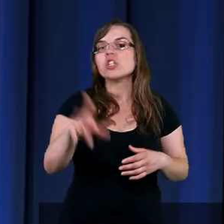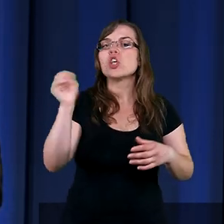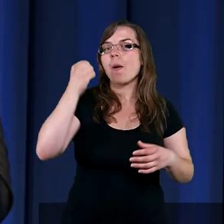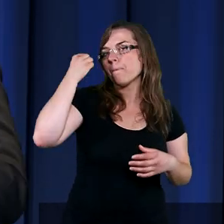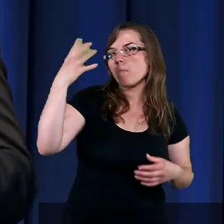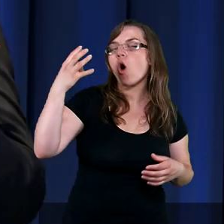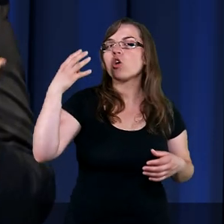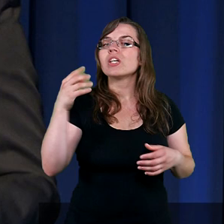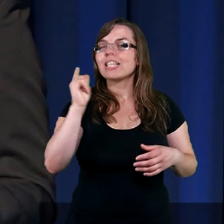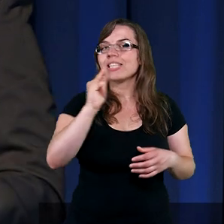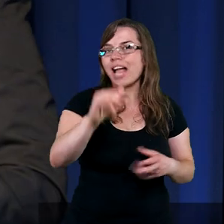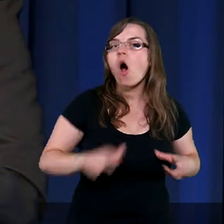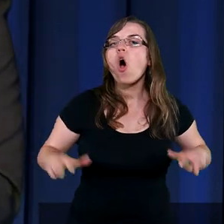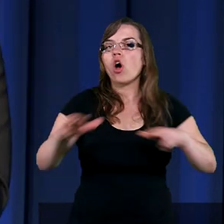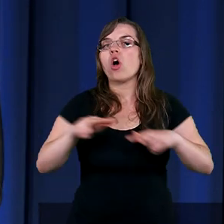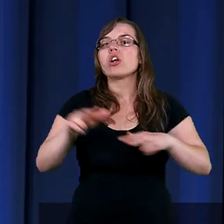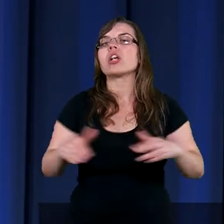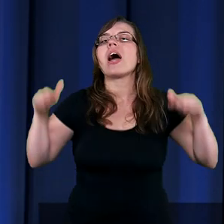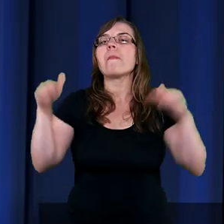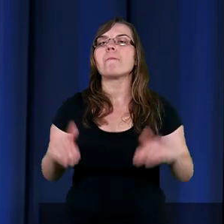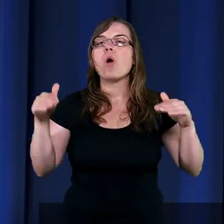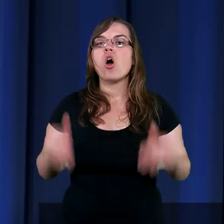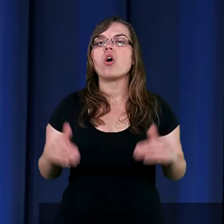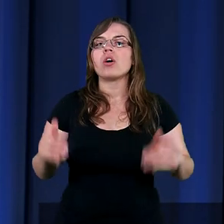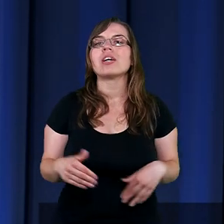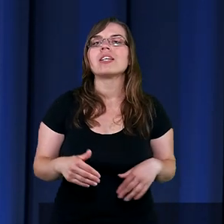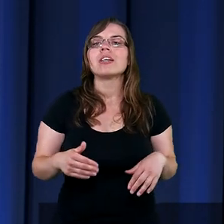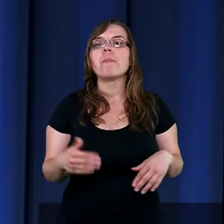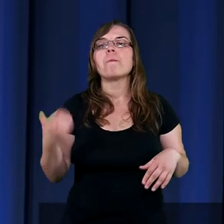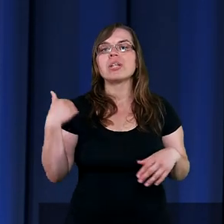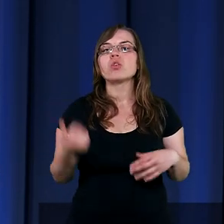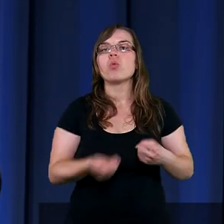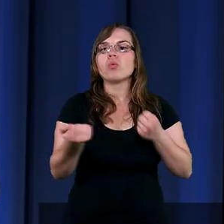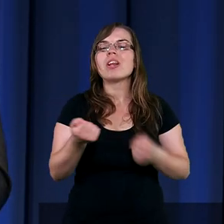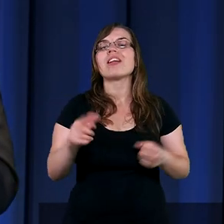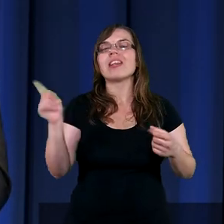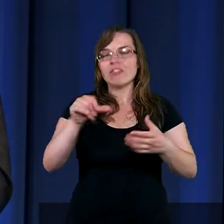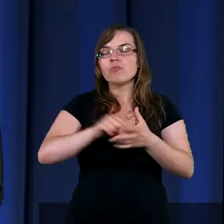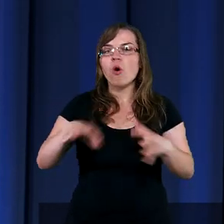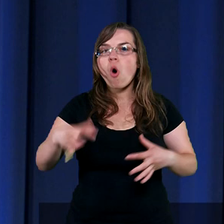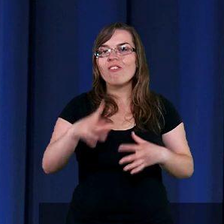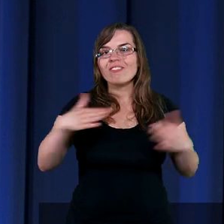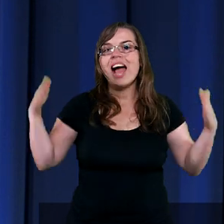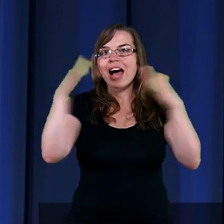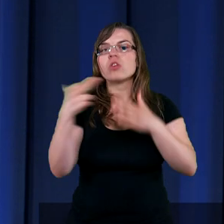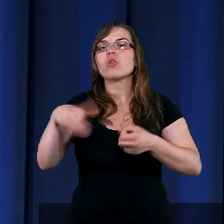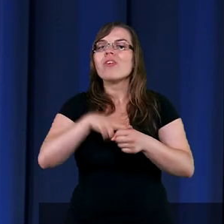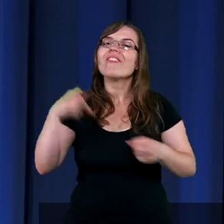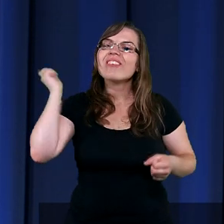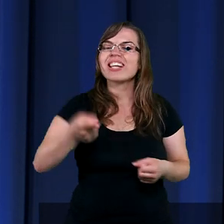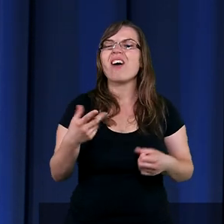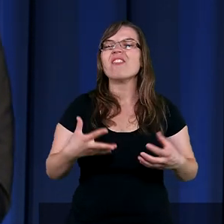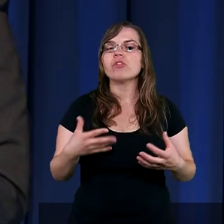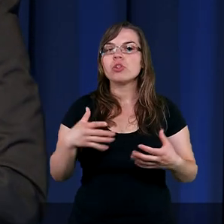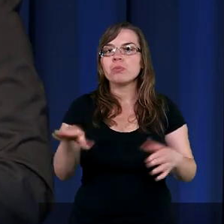że Mojżesz i jego rodzina mogła być utrzymywana z stworu Faraona. Tego, który wydał wyrok śmierci.